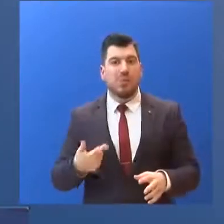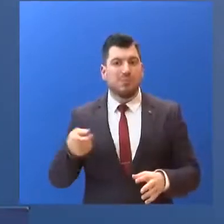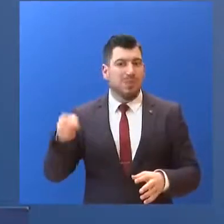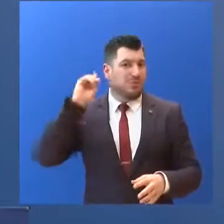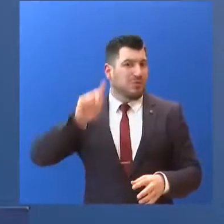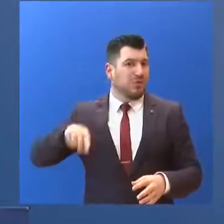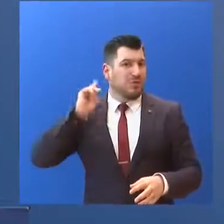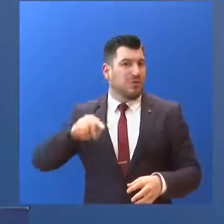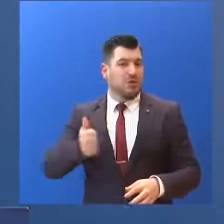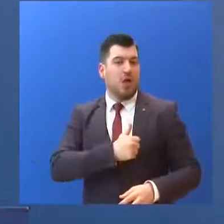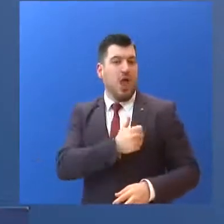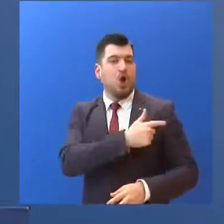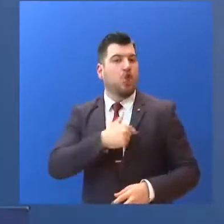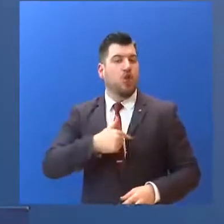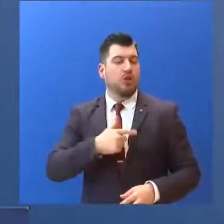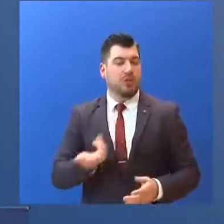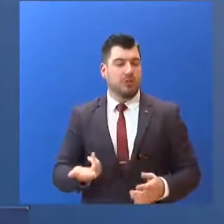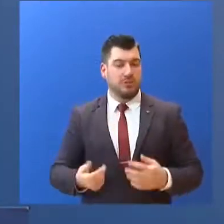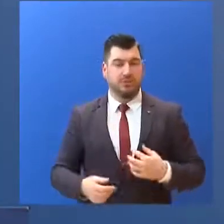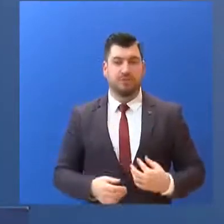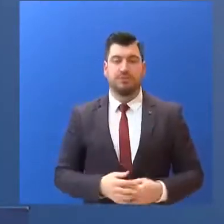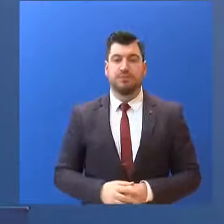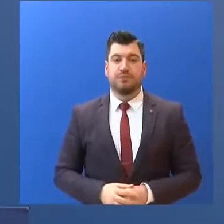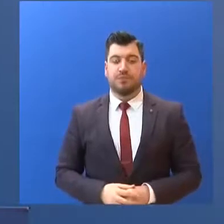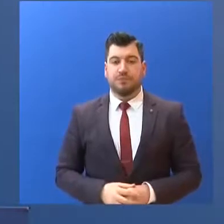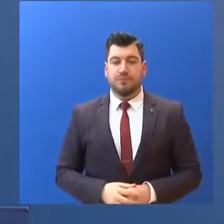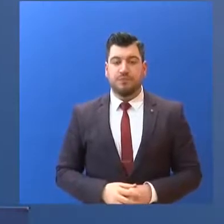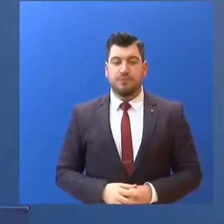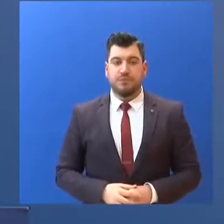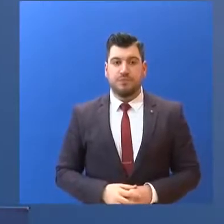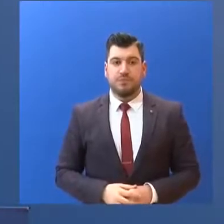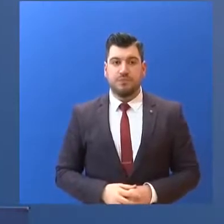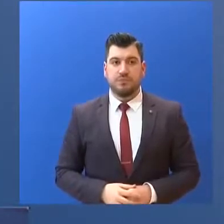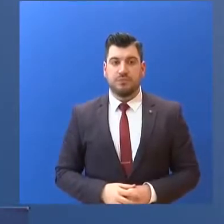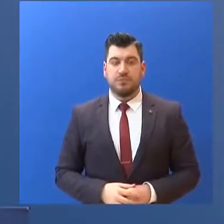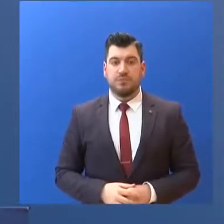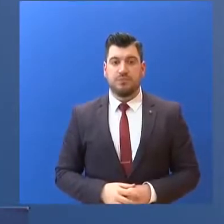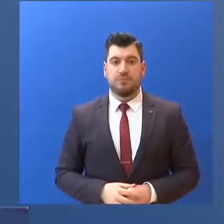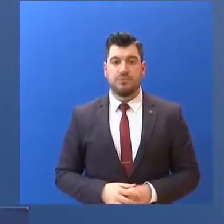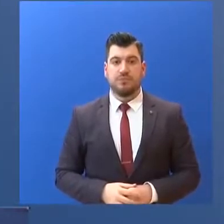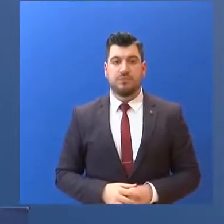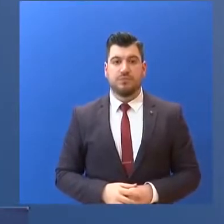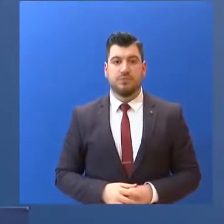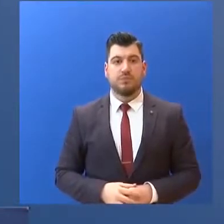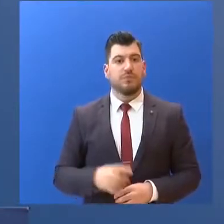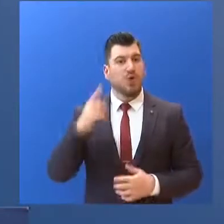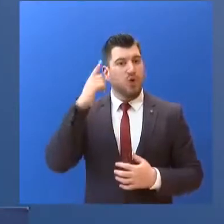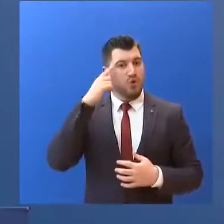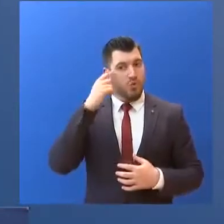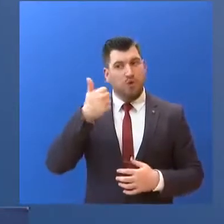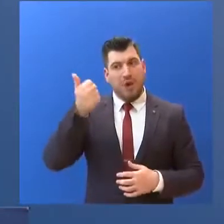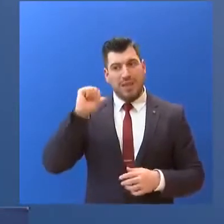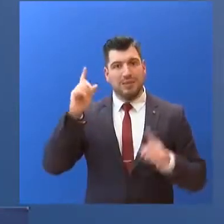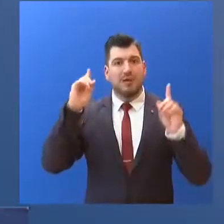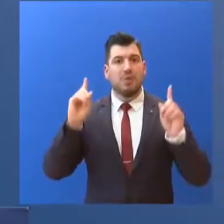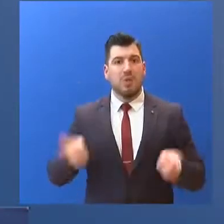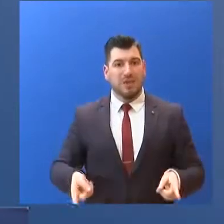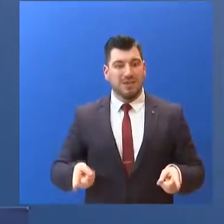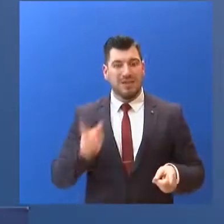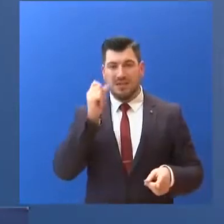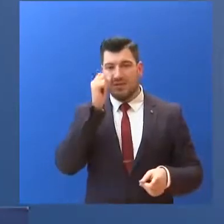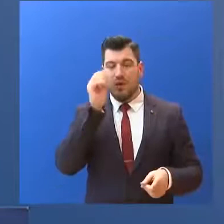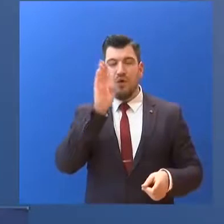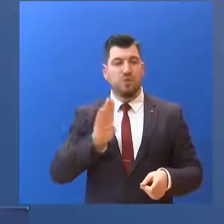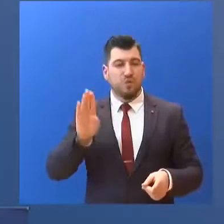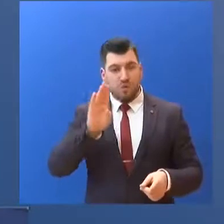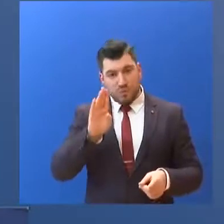ΣΕΠΕ με περισσότερους ελεγκτές. Νομίζω σε αυτά τα ερωτήματα έχουν δοθεί απαντήσεις... από την χθεσινή απόφαση του κυρίου Βρούτση...